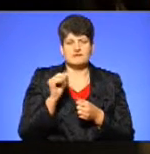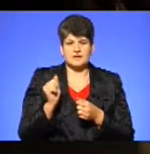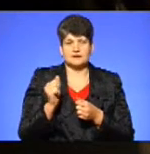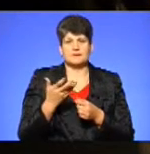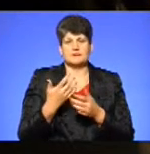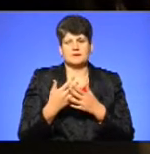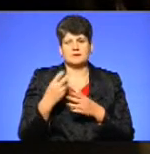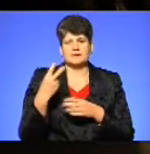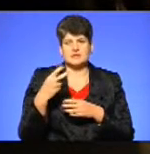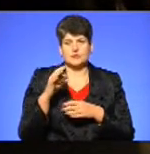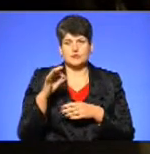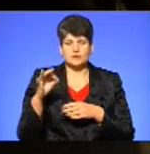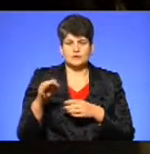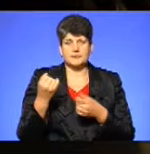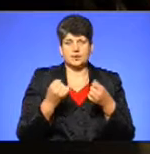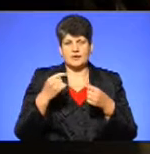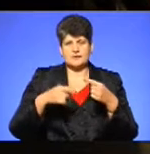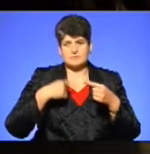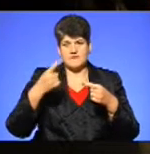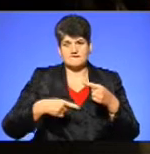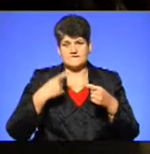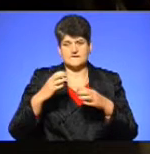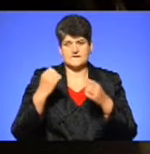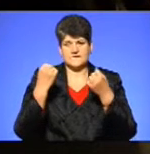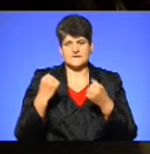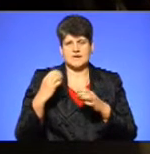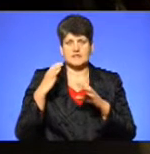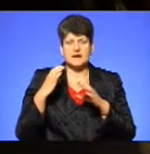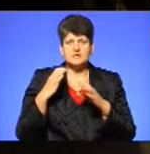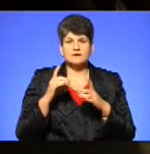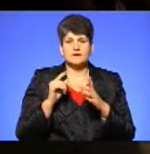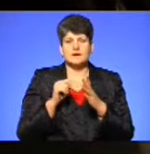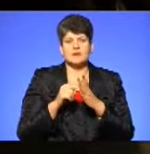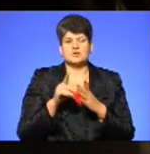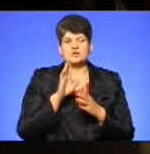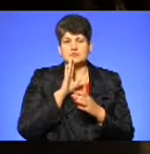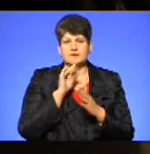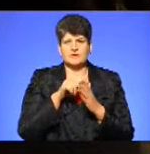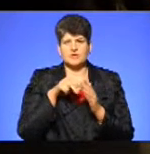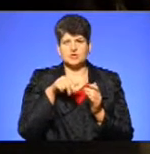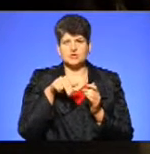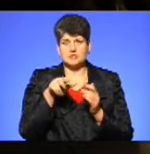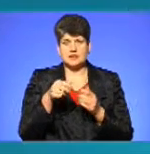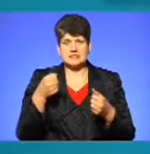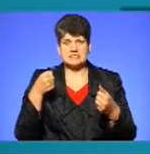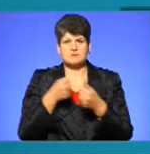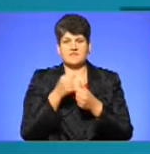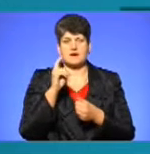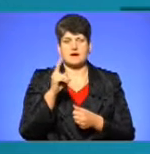20.00 під колесами вантажівки опинилась жінка. За попередніми даними, потерпіла йшла у збіччям проїжджої частини, коли її збив КАМАЗ.